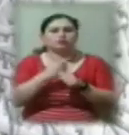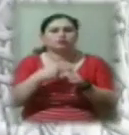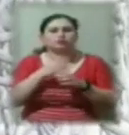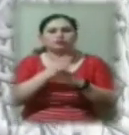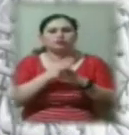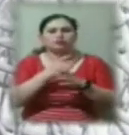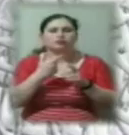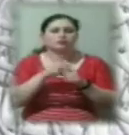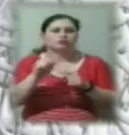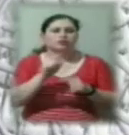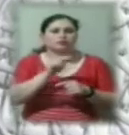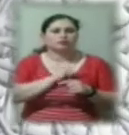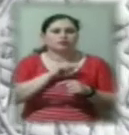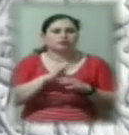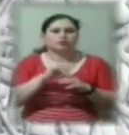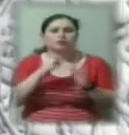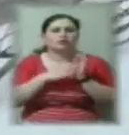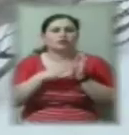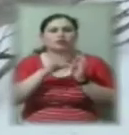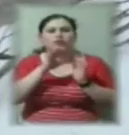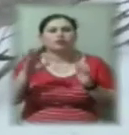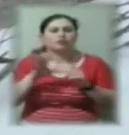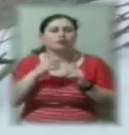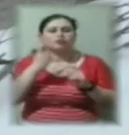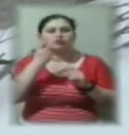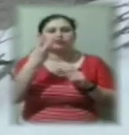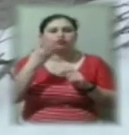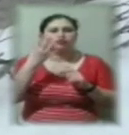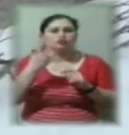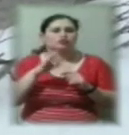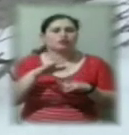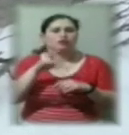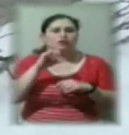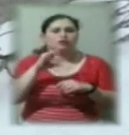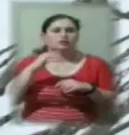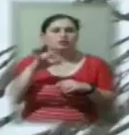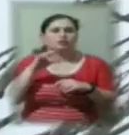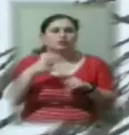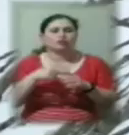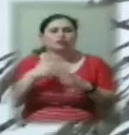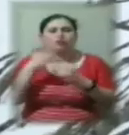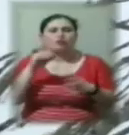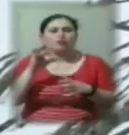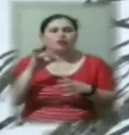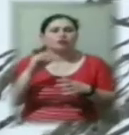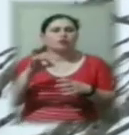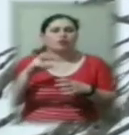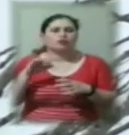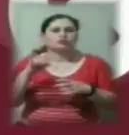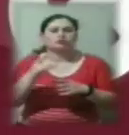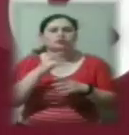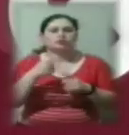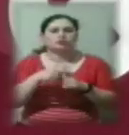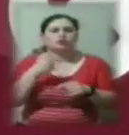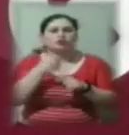На 9-ту годину без електрики в області були 134 населених пункти. Серед них – Великі Копані Олешківського району. Очільниця місцевої громади